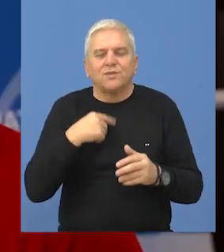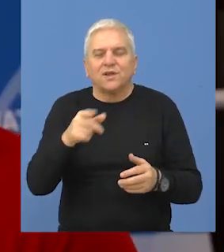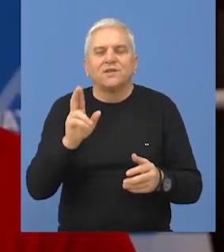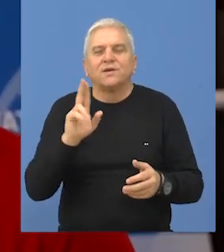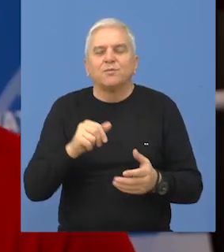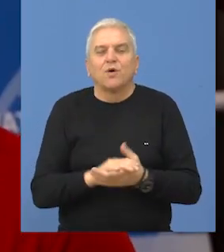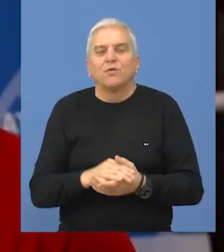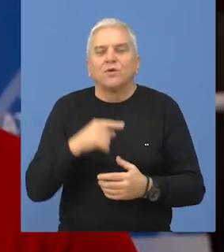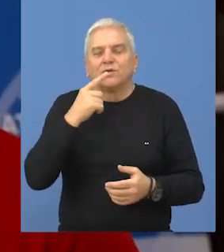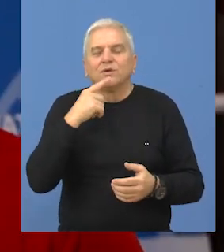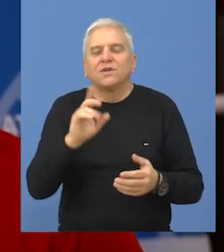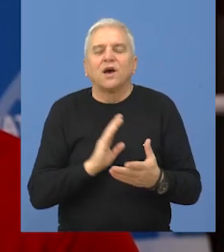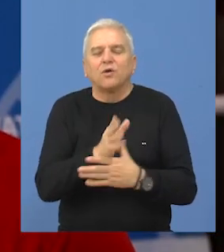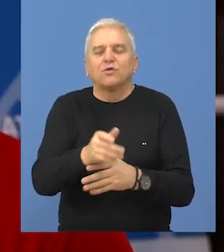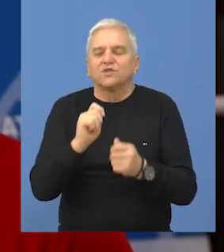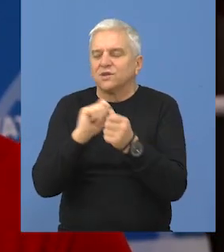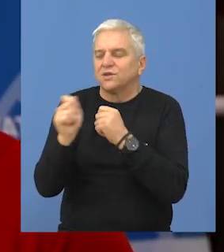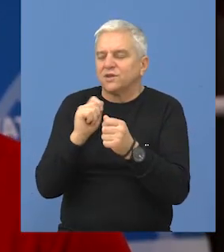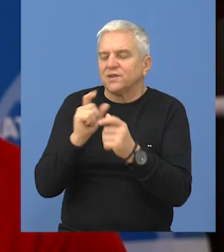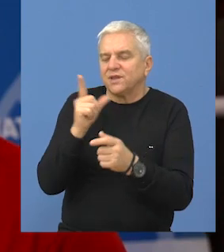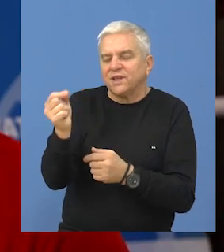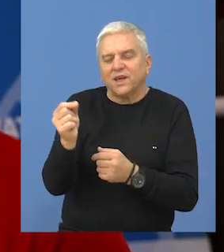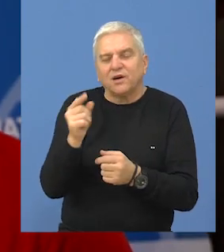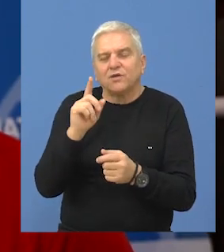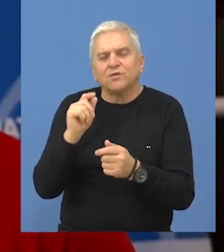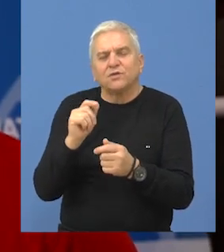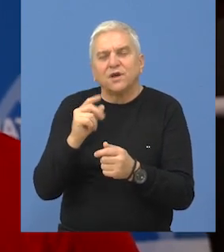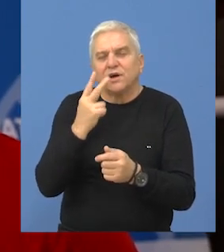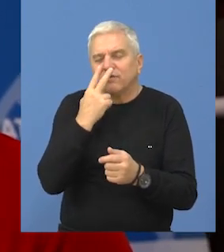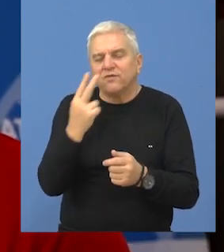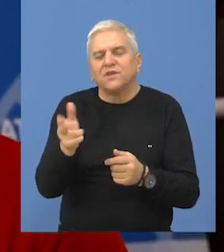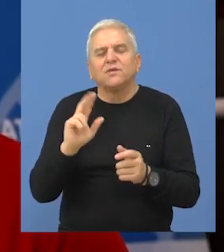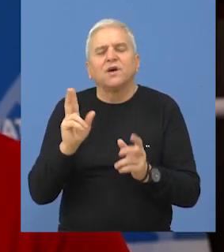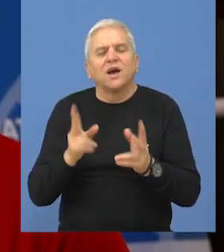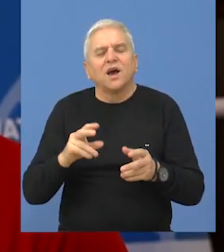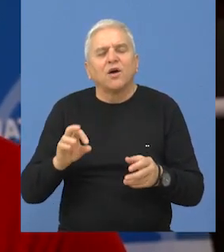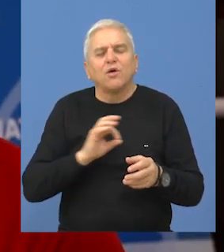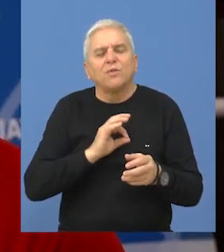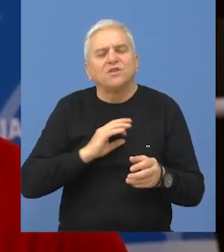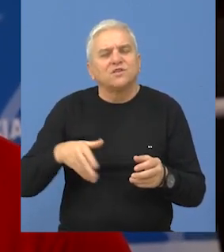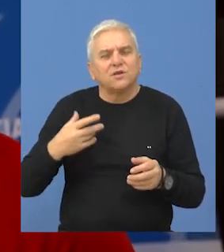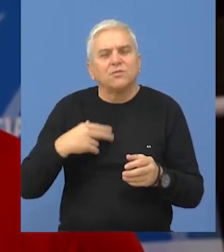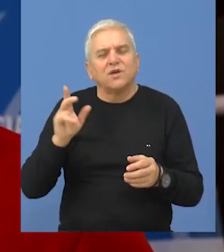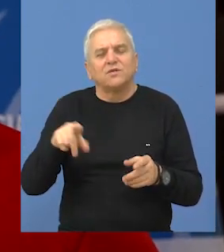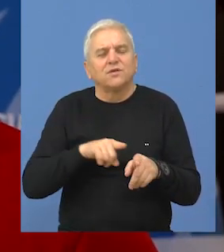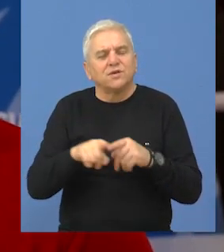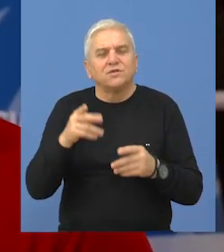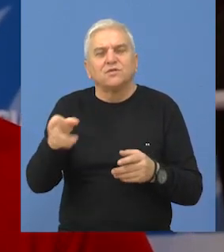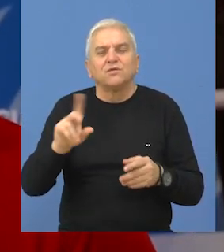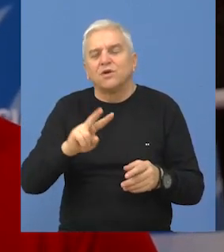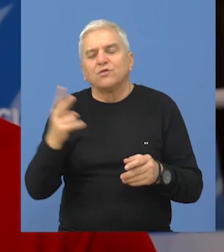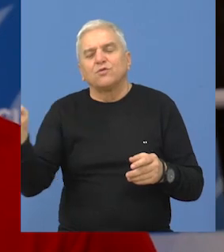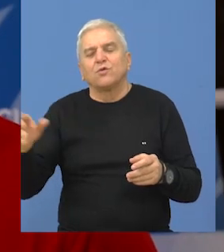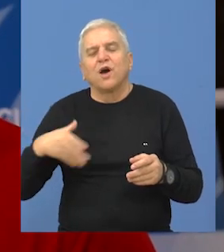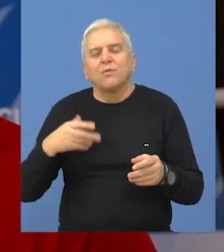Bečeja. Sve imali prilike kroz dialog da pričamo sa njom o tome kako Bečejska omladina prvenstveno, ali naravno